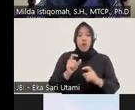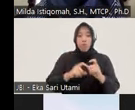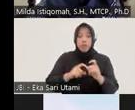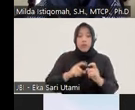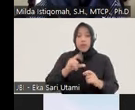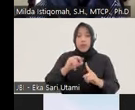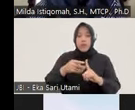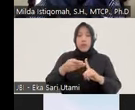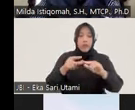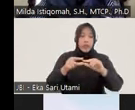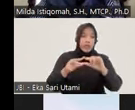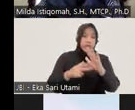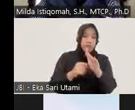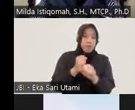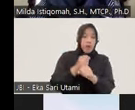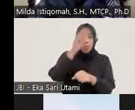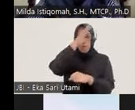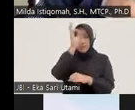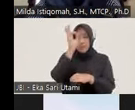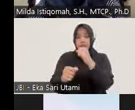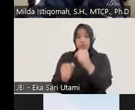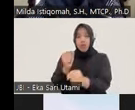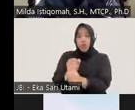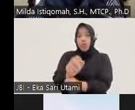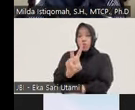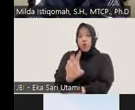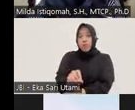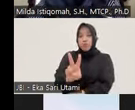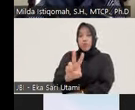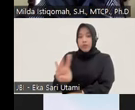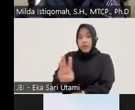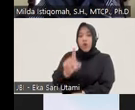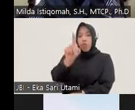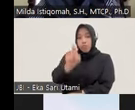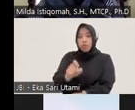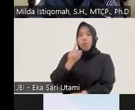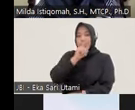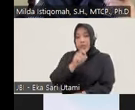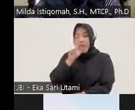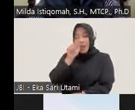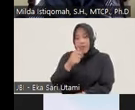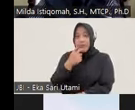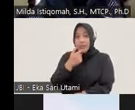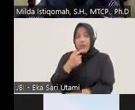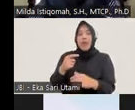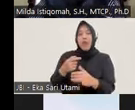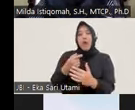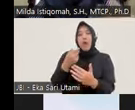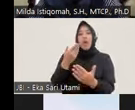2023 kita juga sebetulnya juga perlu mempertanyakan tentang validitas penelitian ini